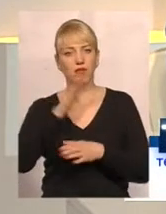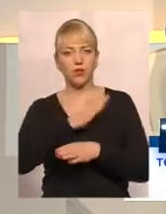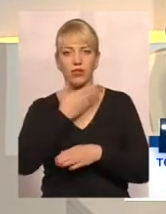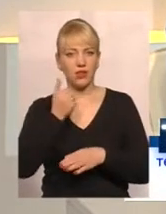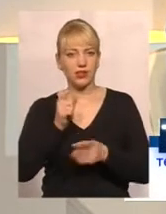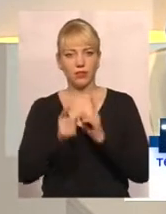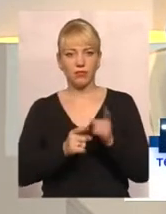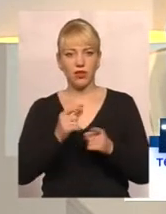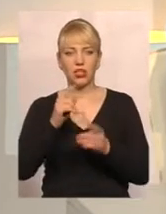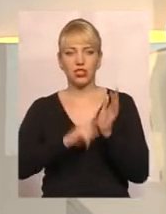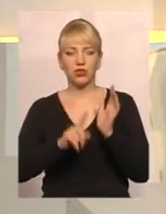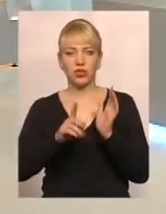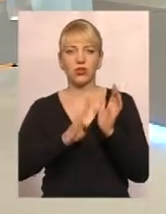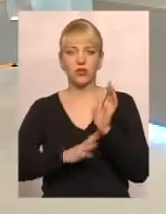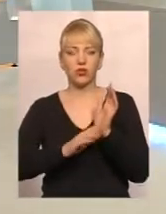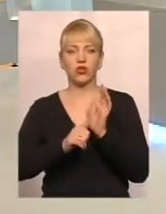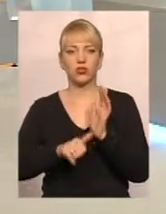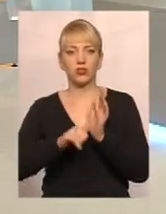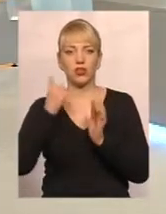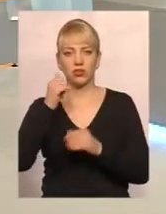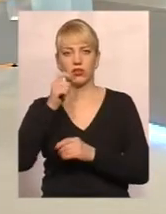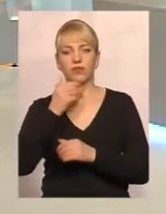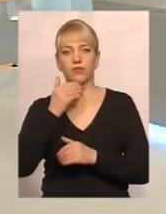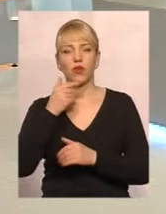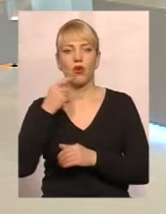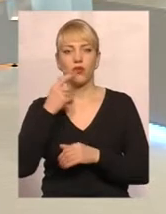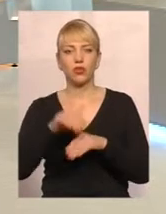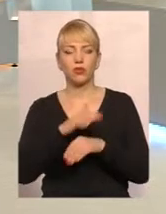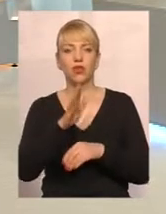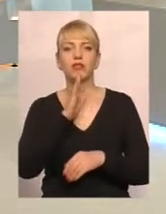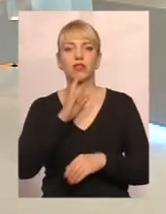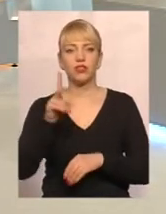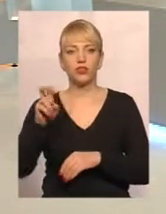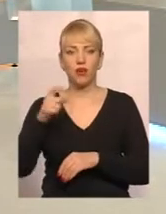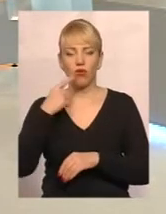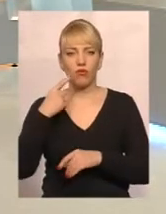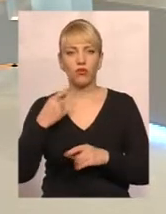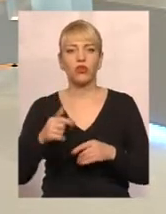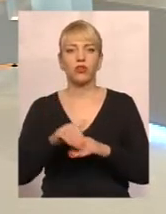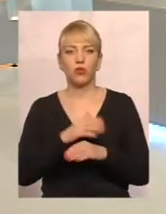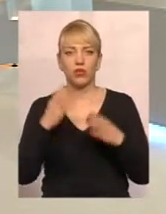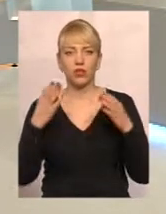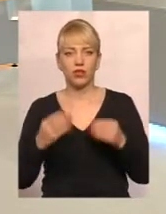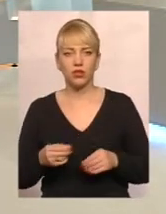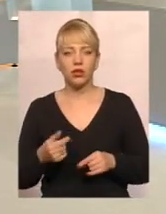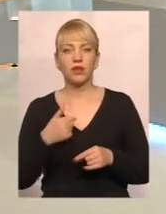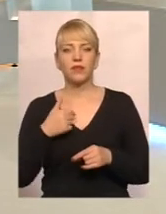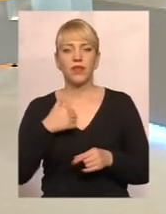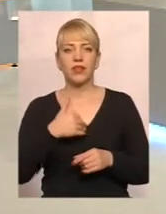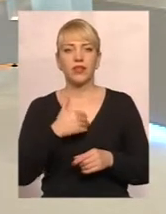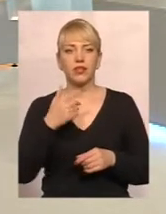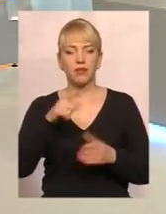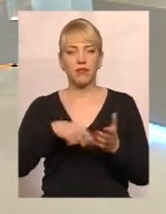60. Слухаємо дозвонювача. Говоріть, будь ласка. Доброго дня. Доброго здоров'я. Я хотіла задати